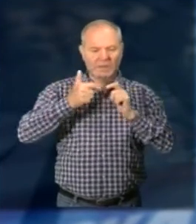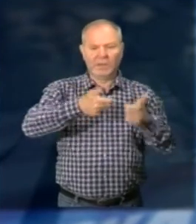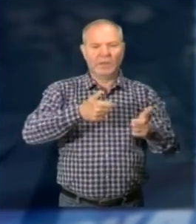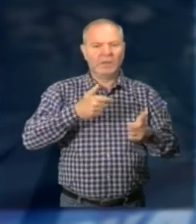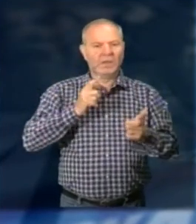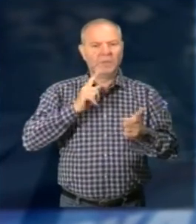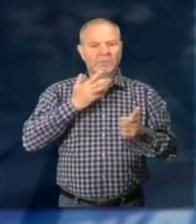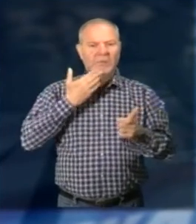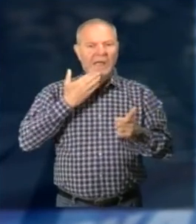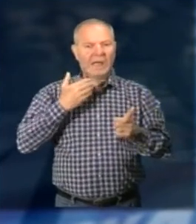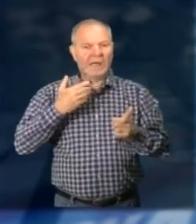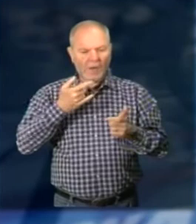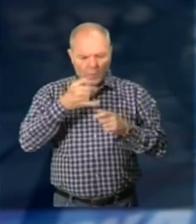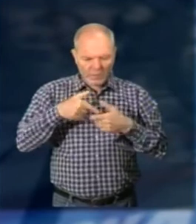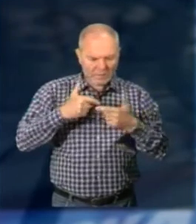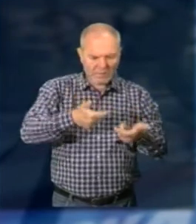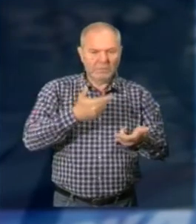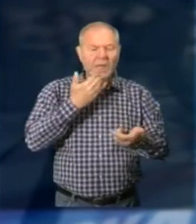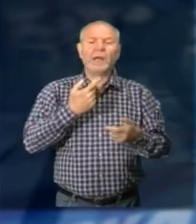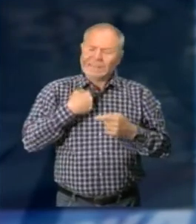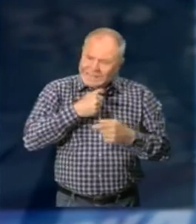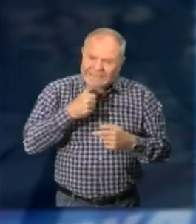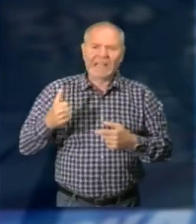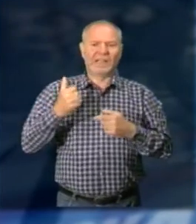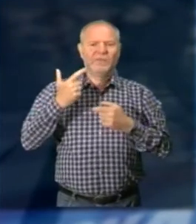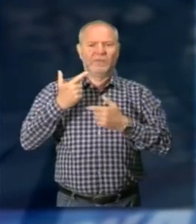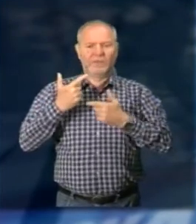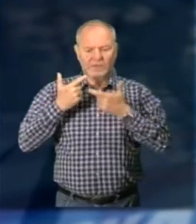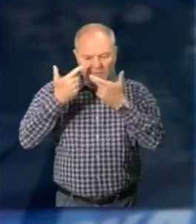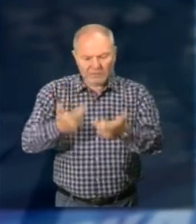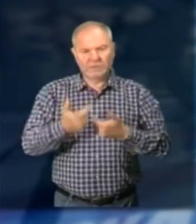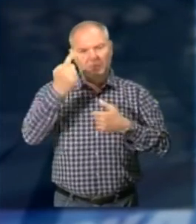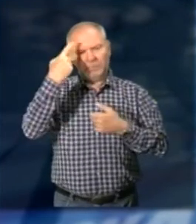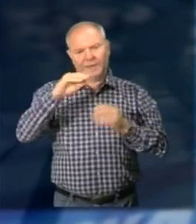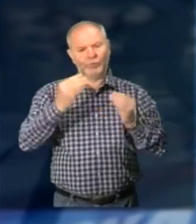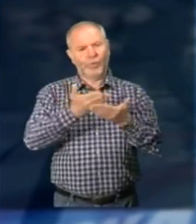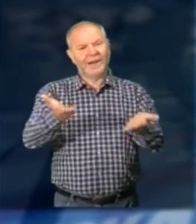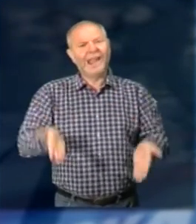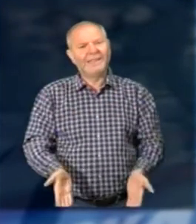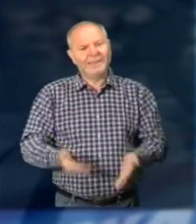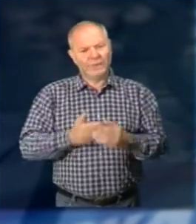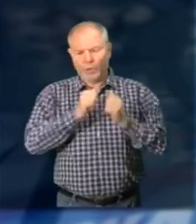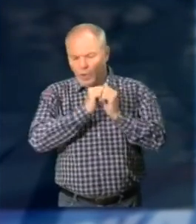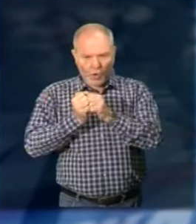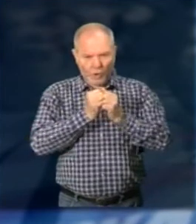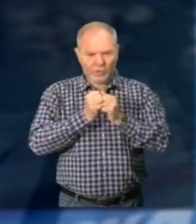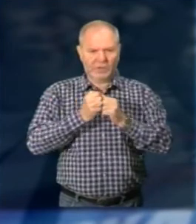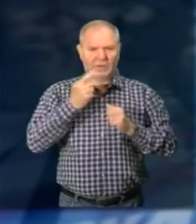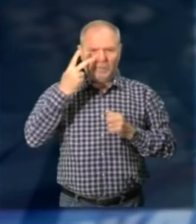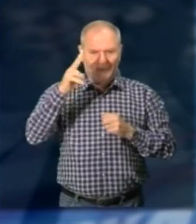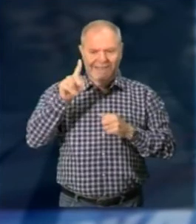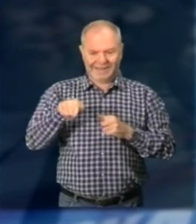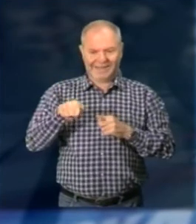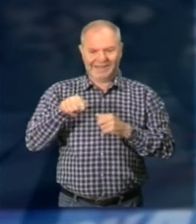Allora c'è bisogno per dare questa nota di speranza di lottare ancora più forte per questi